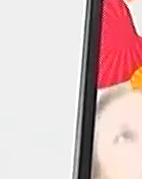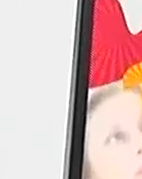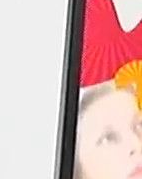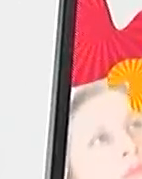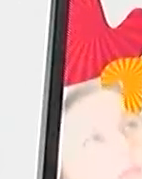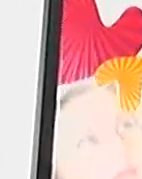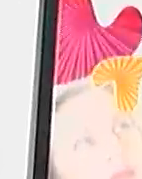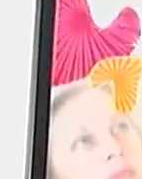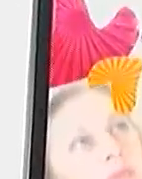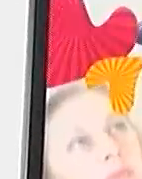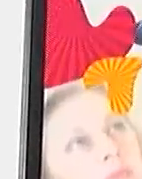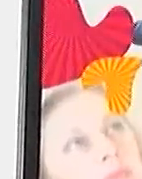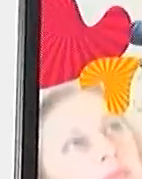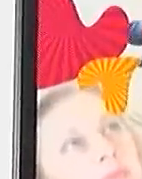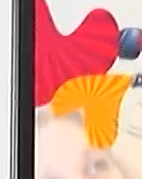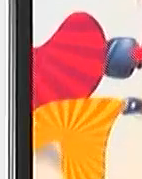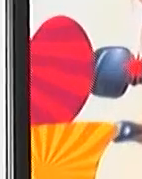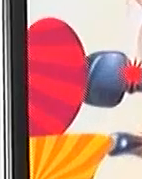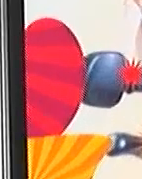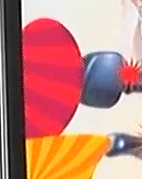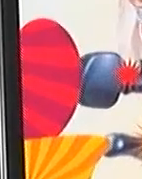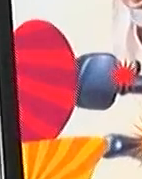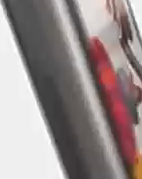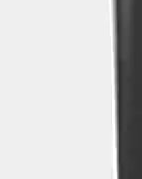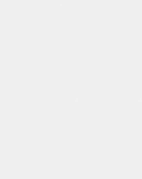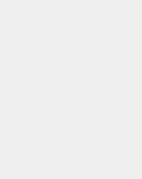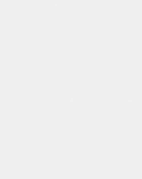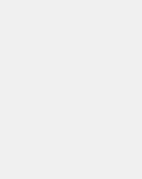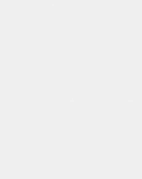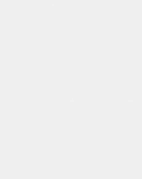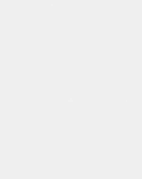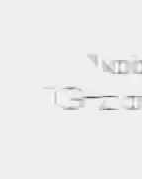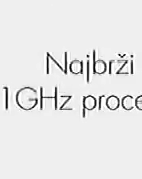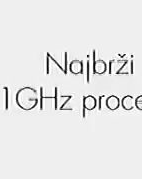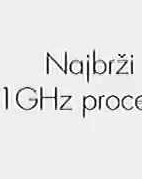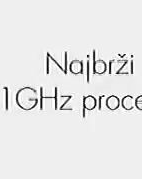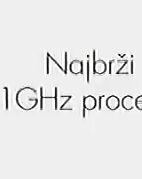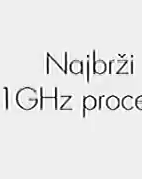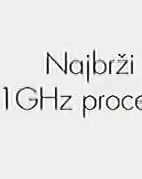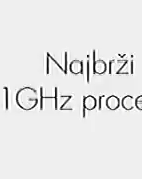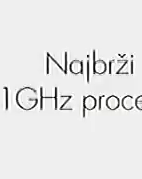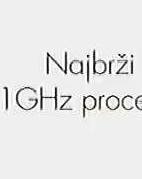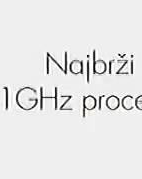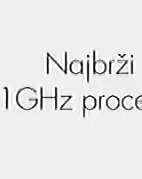Veliki, briljantni multitouch ekran. Najbrži 1 GHz procesor.